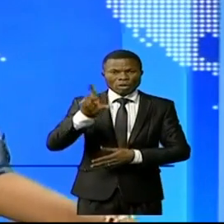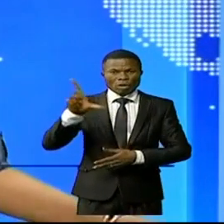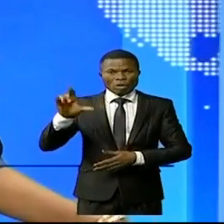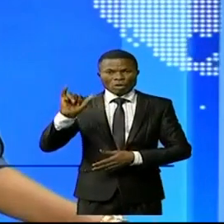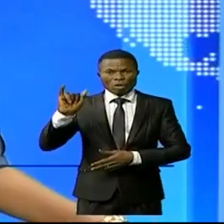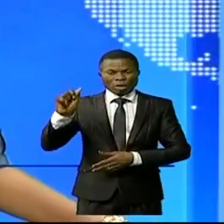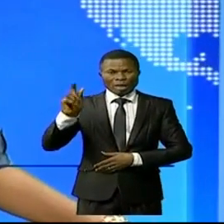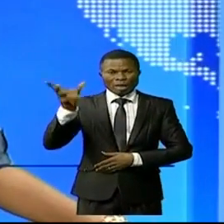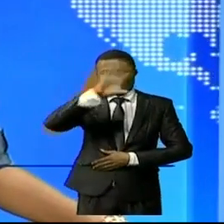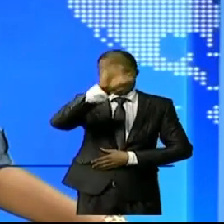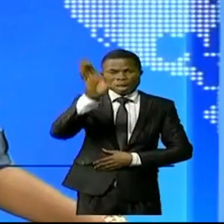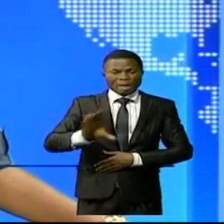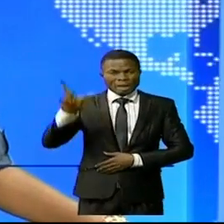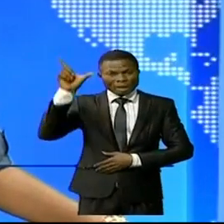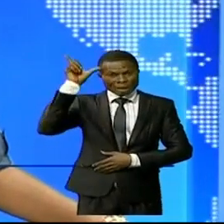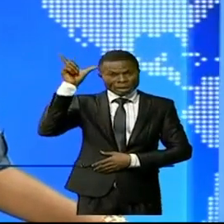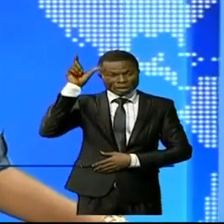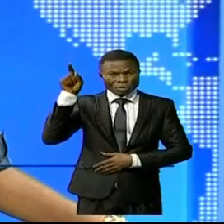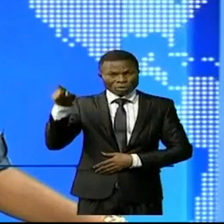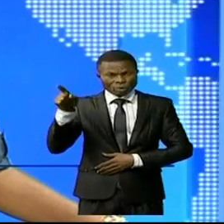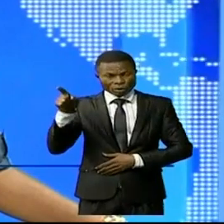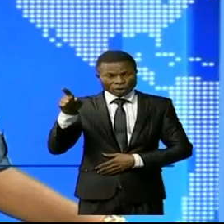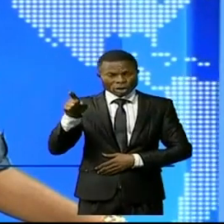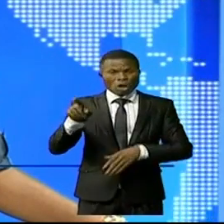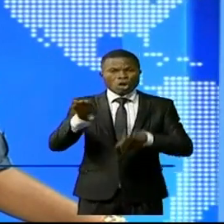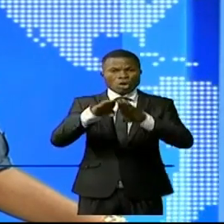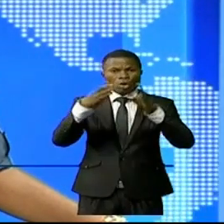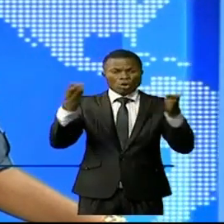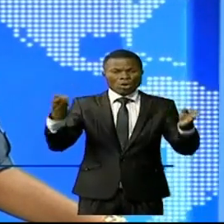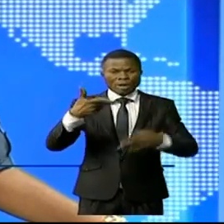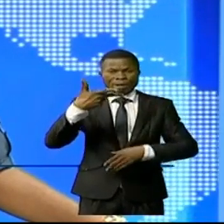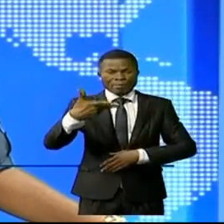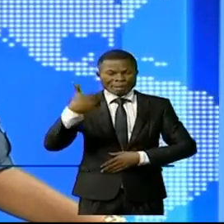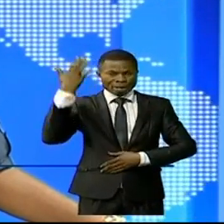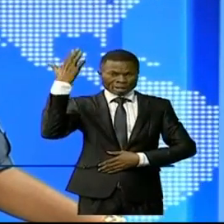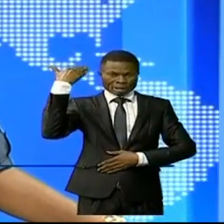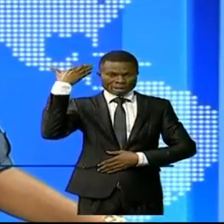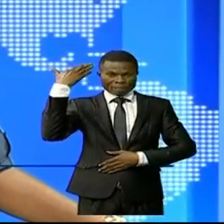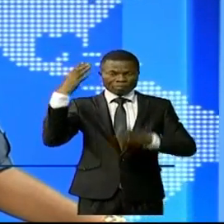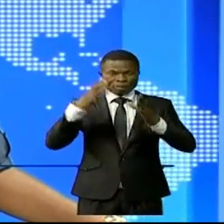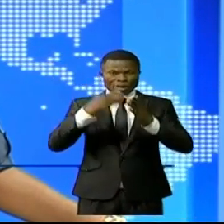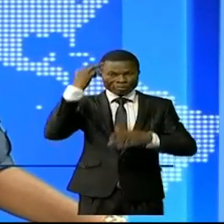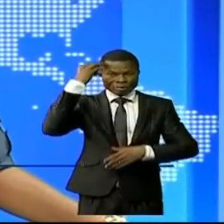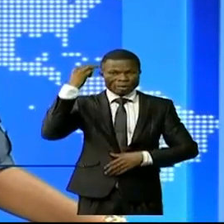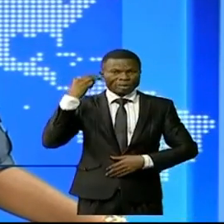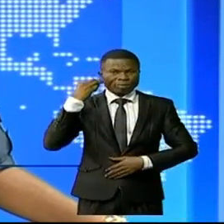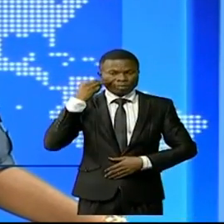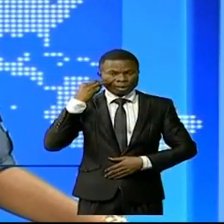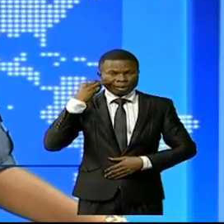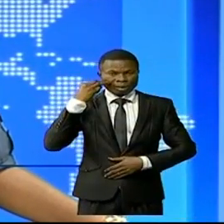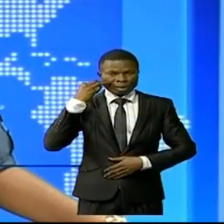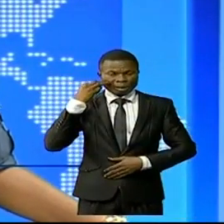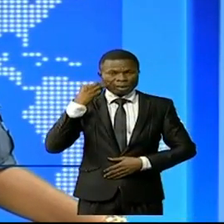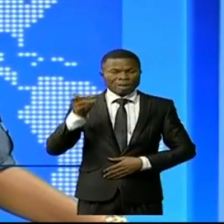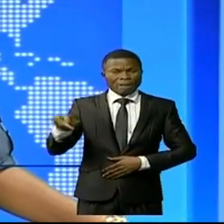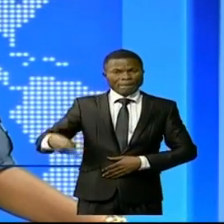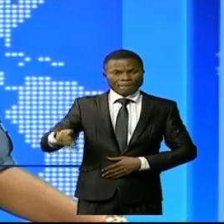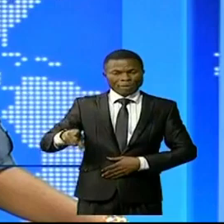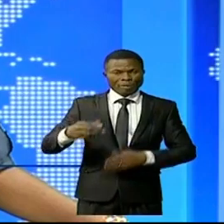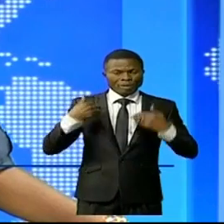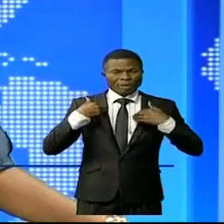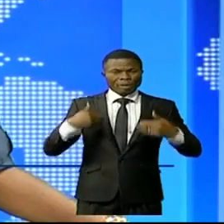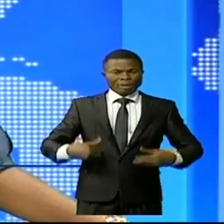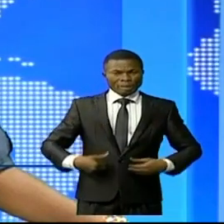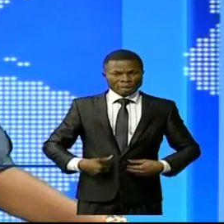la commune de Linguala inauguré les mercredis derniers par le ministre provincial de la santé